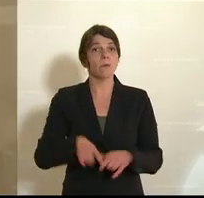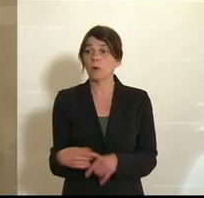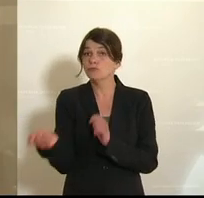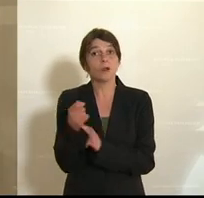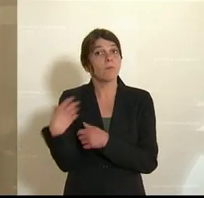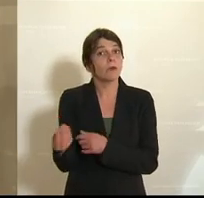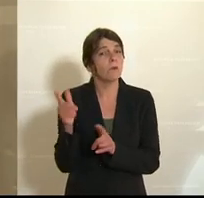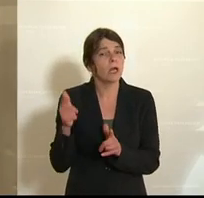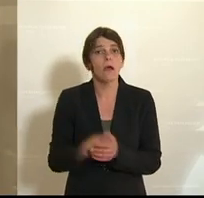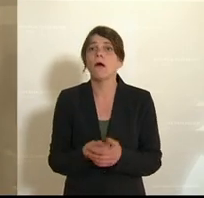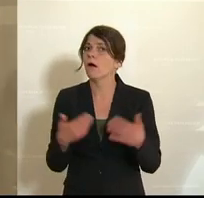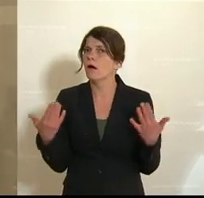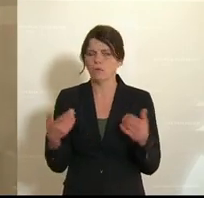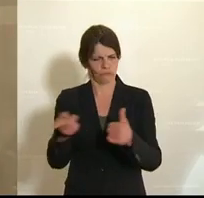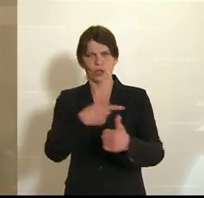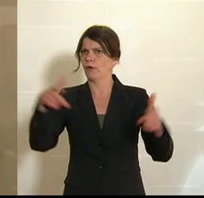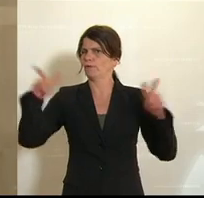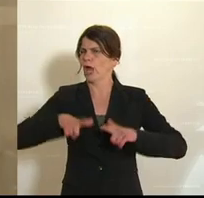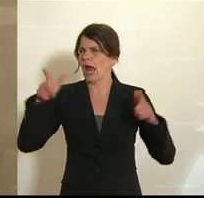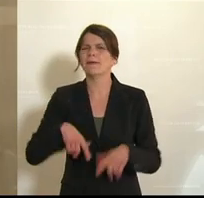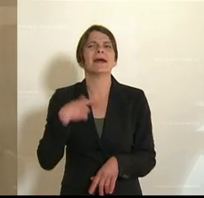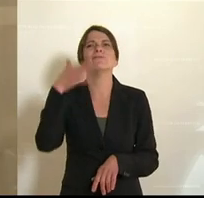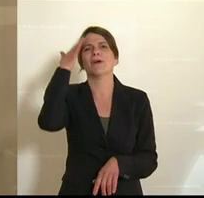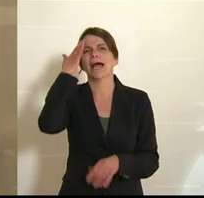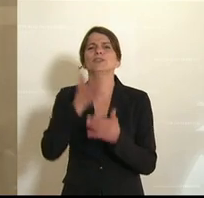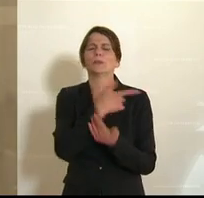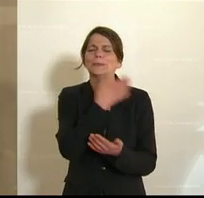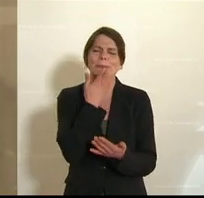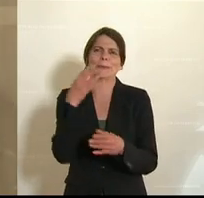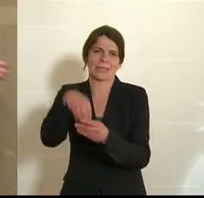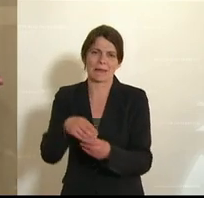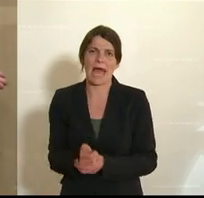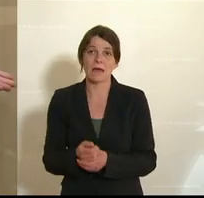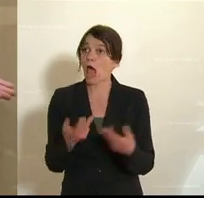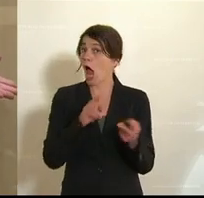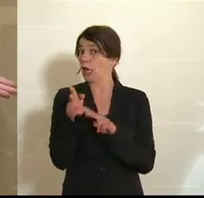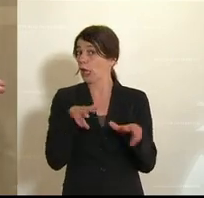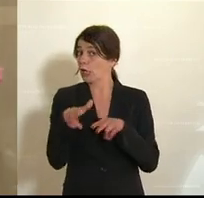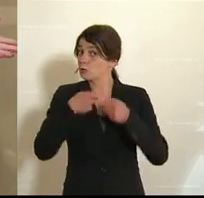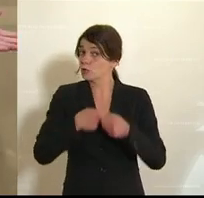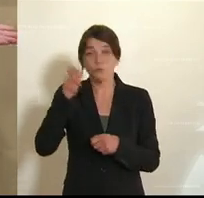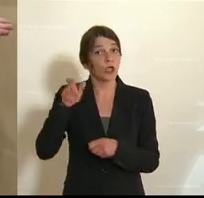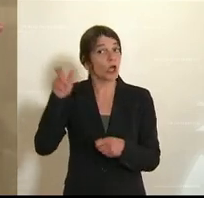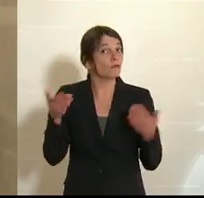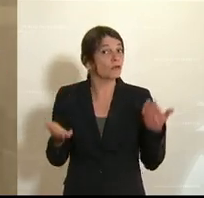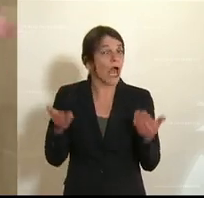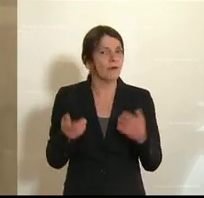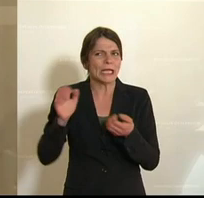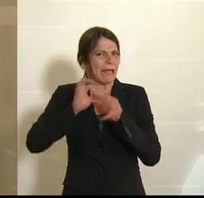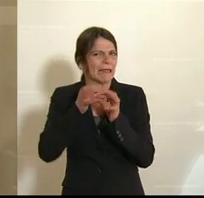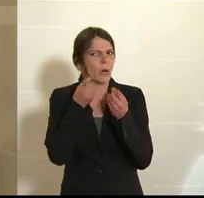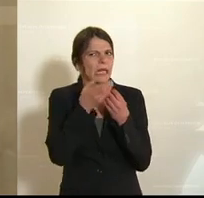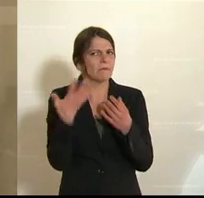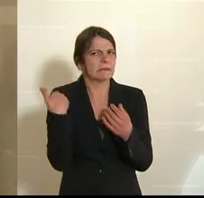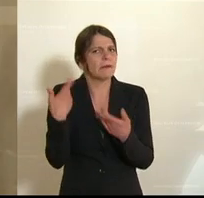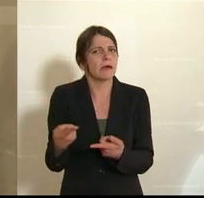belangt wird. Da gibt es Feiern. Ich weiß schon, Sie waren nicht anwesend. Vielleicht andere Regierungsmitglieder, die da weitere Auskünfte geben